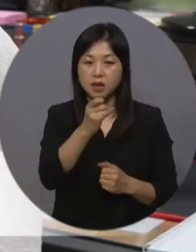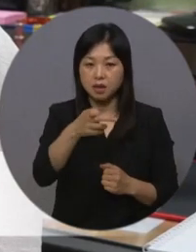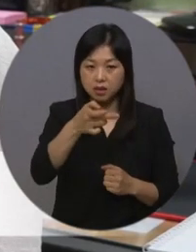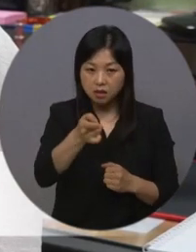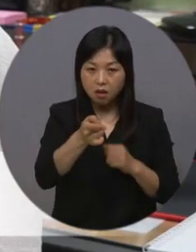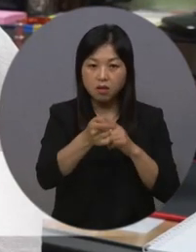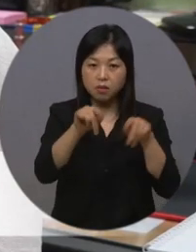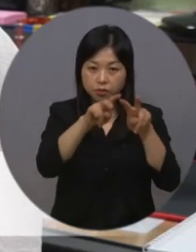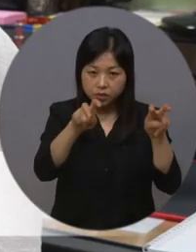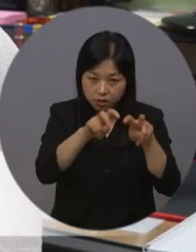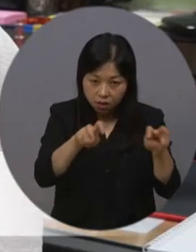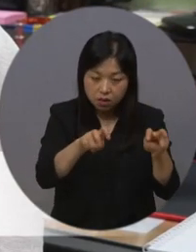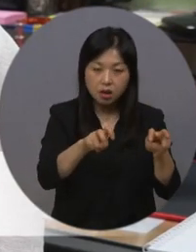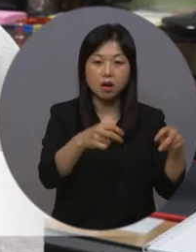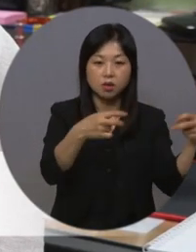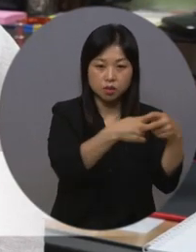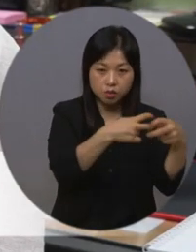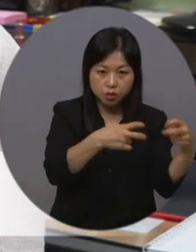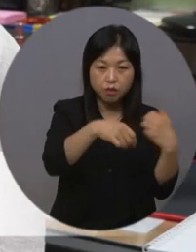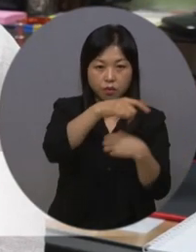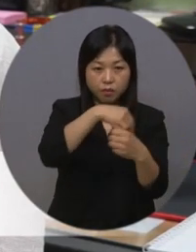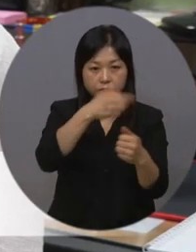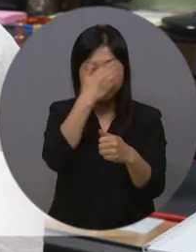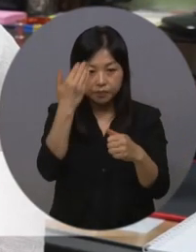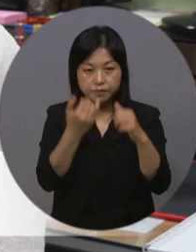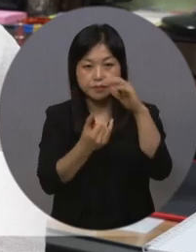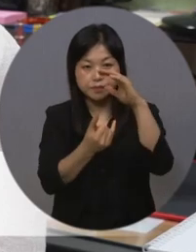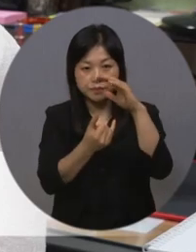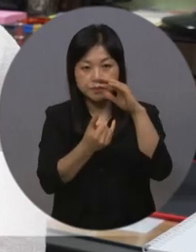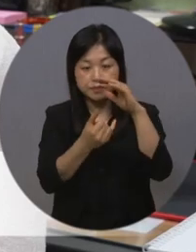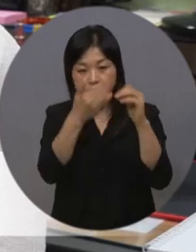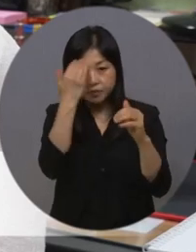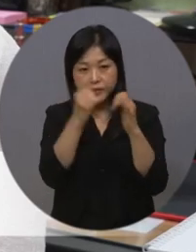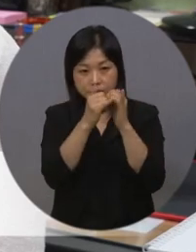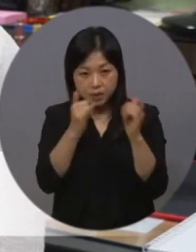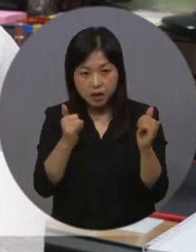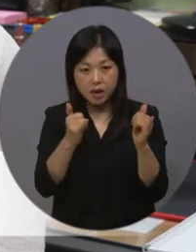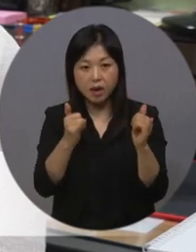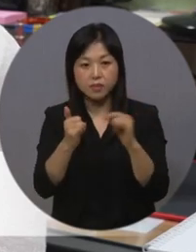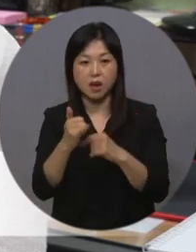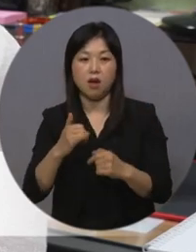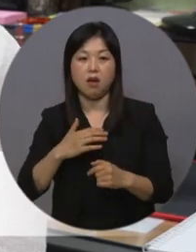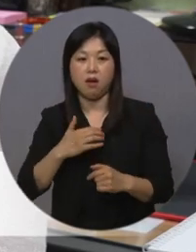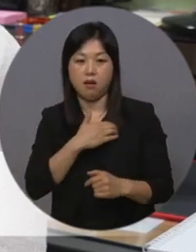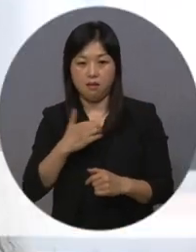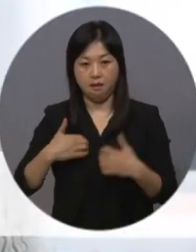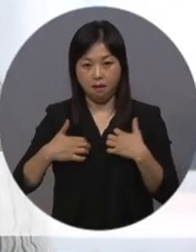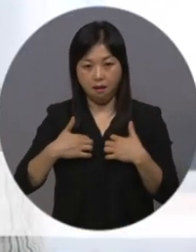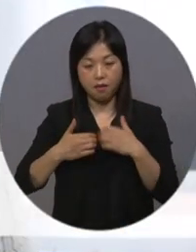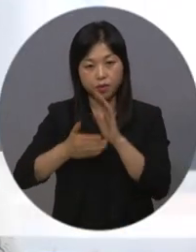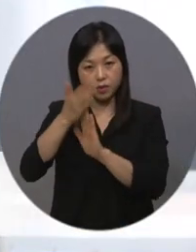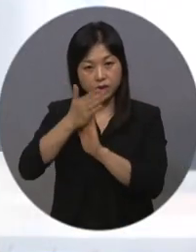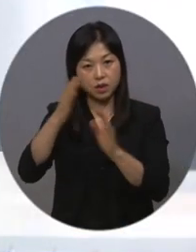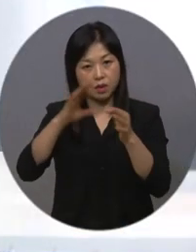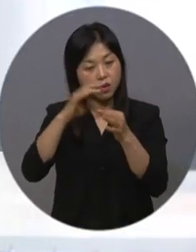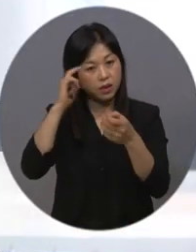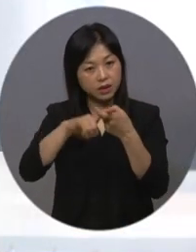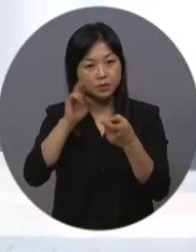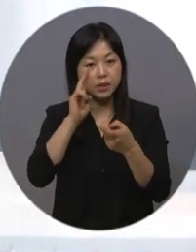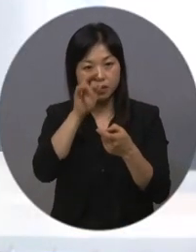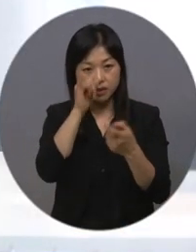교통환경, 청년, 자족도시에 대하여 시민들의 반응과 관심이 많으신 것 같습니다. 여러 가지